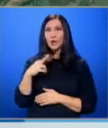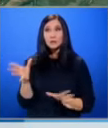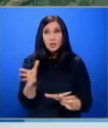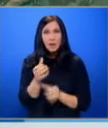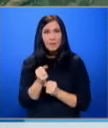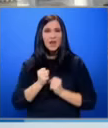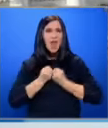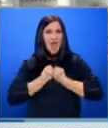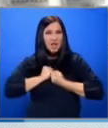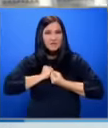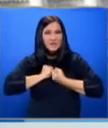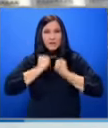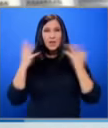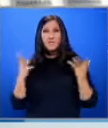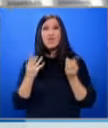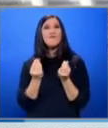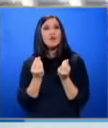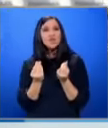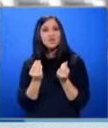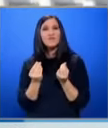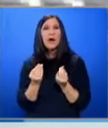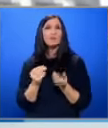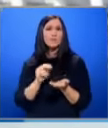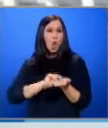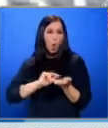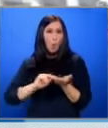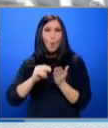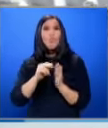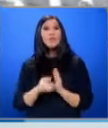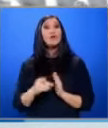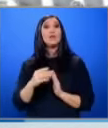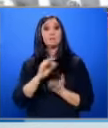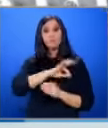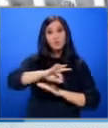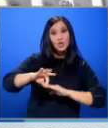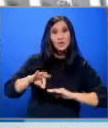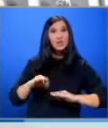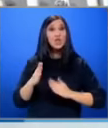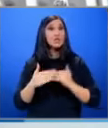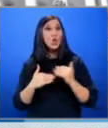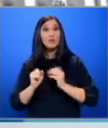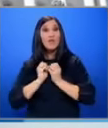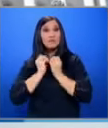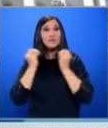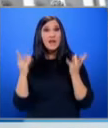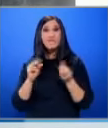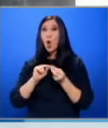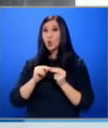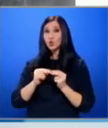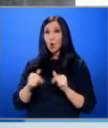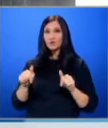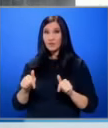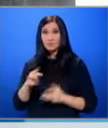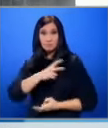открити взривни вещества Опътвани чертежи за изготвянето на взривни устройства Днес при